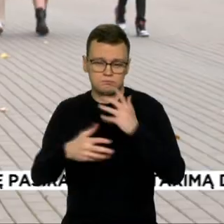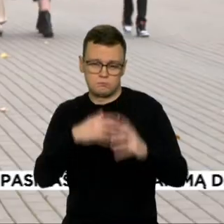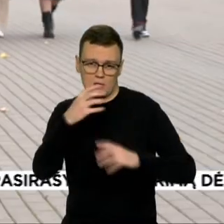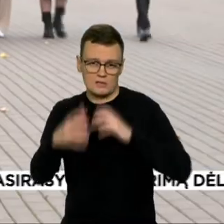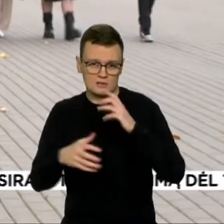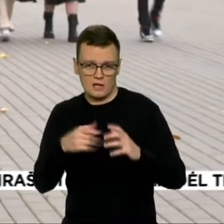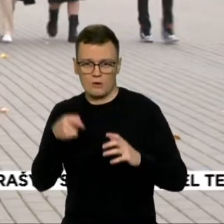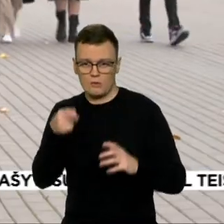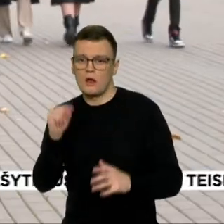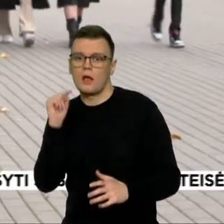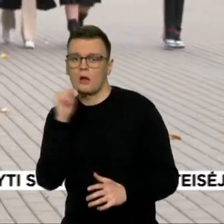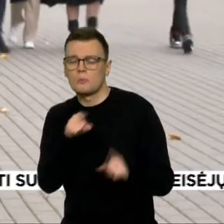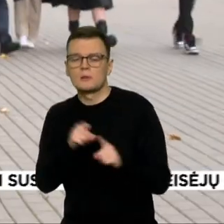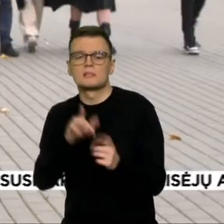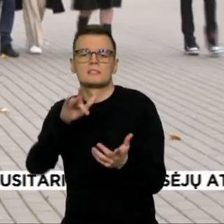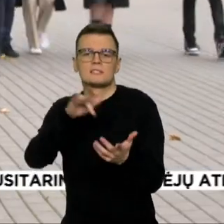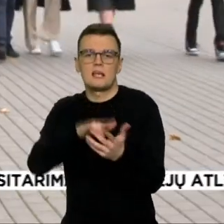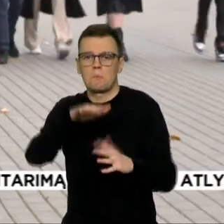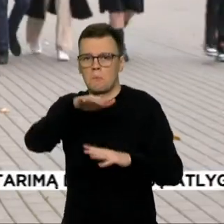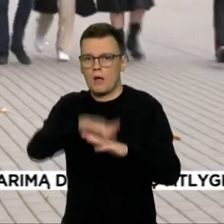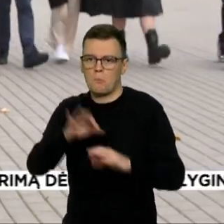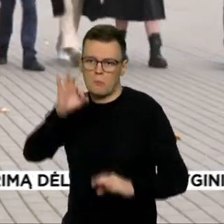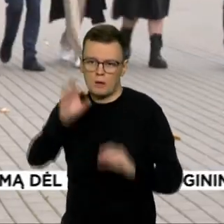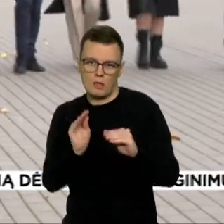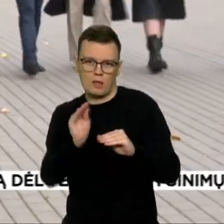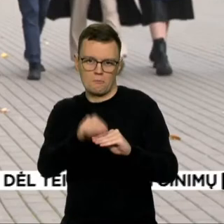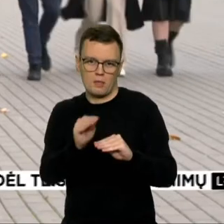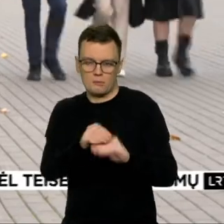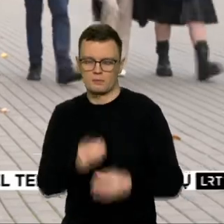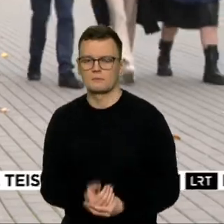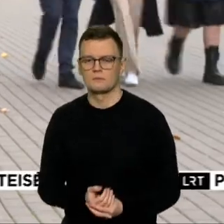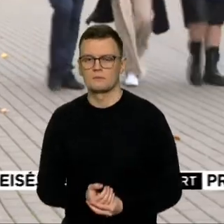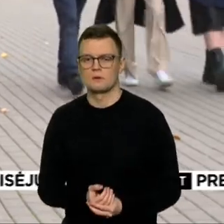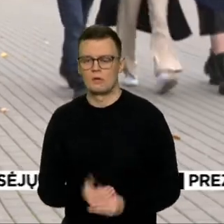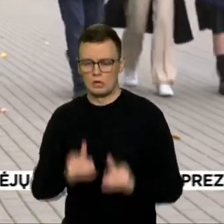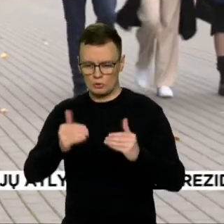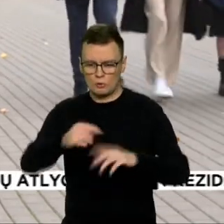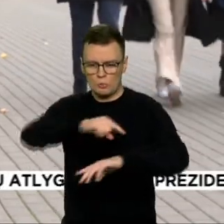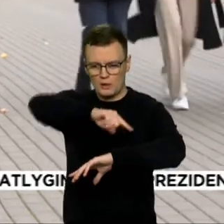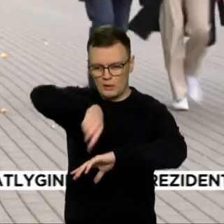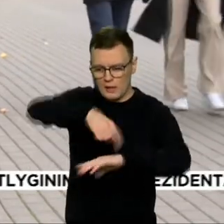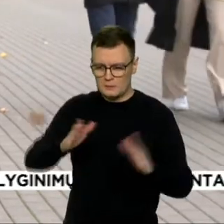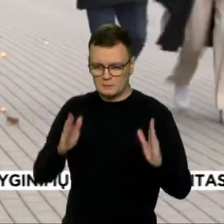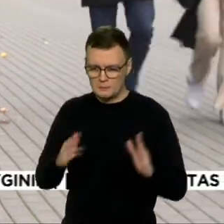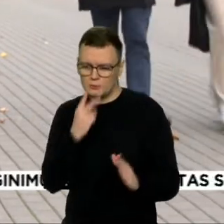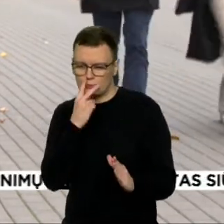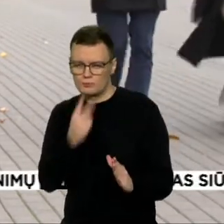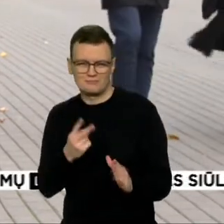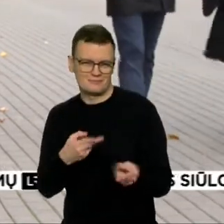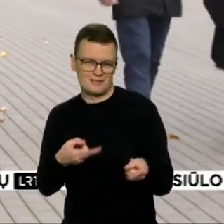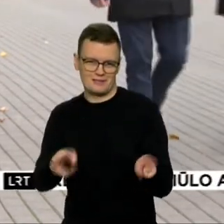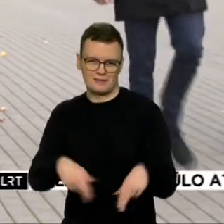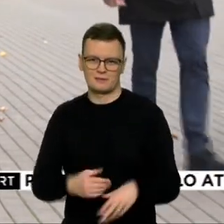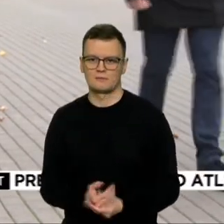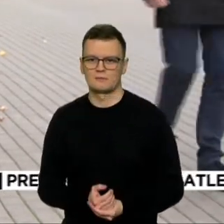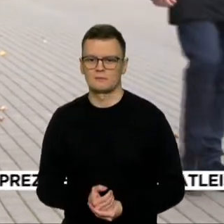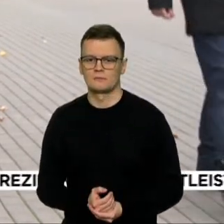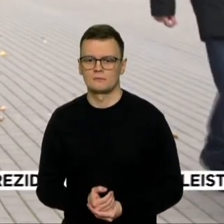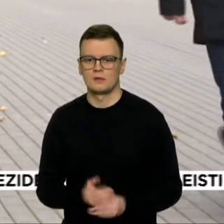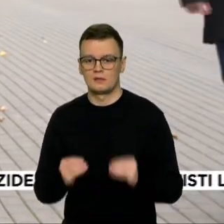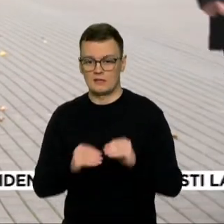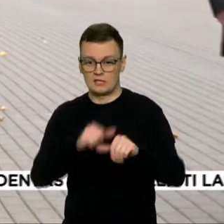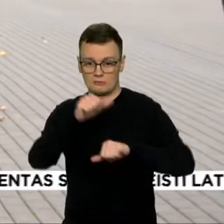bankai. Bet žiūrėti jasą reikia nei trumpą periodą. Per dešimt metų Lietuvos gyventų sukauptas turtas išaugo